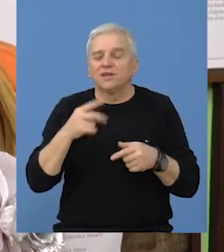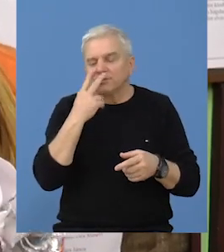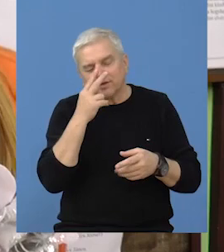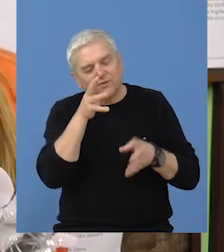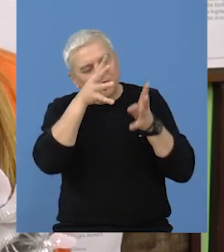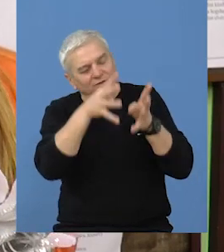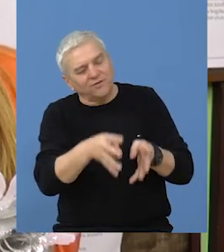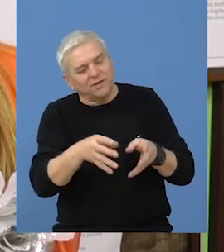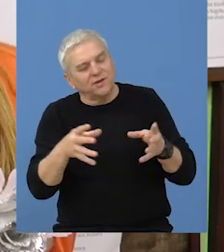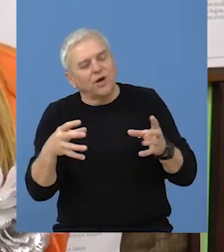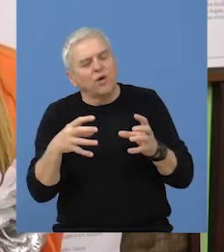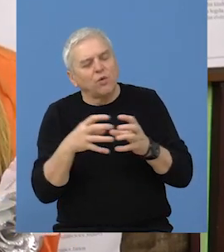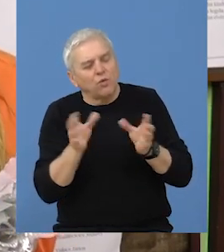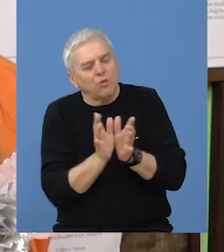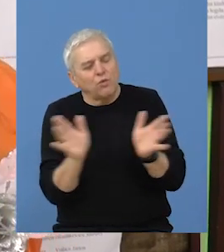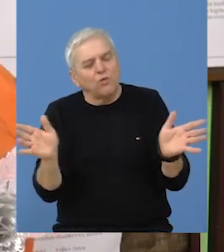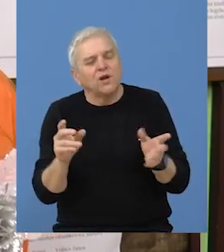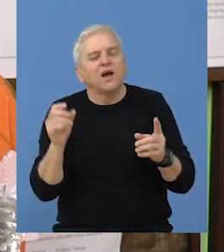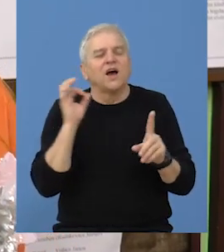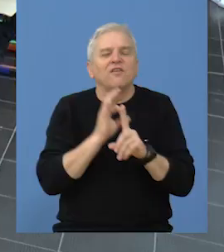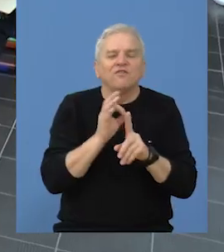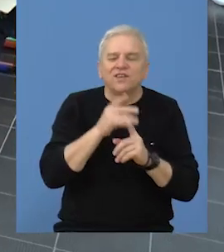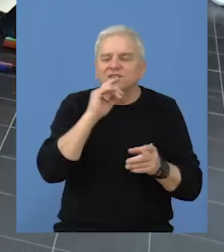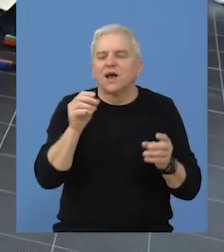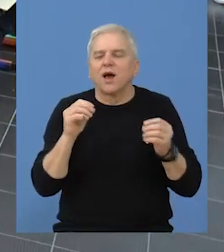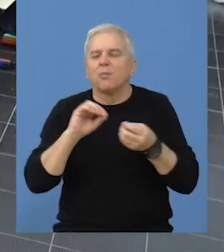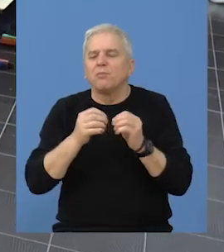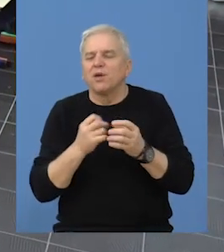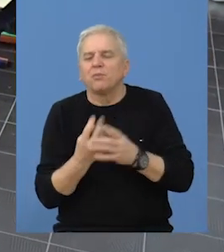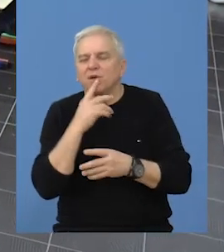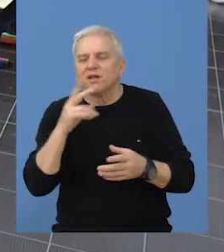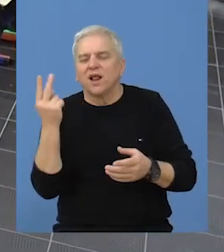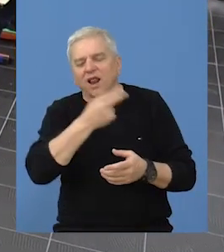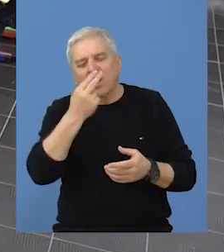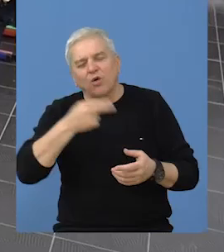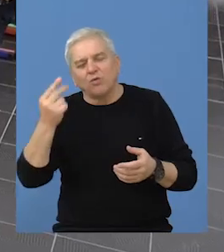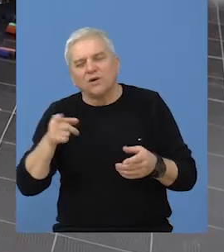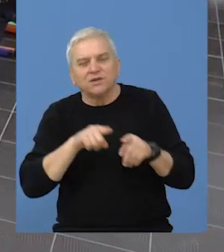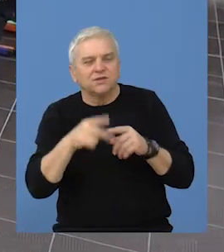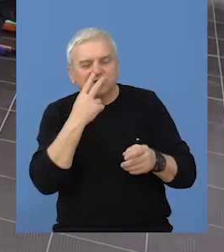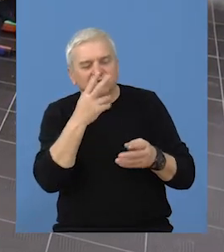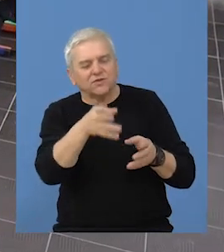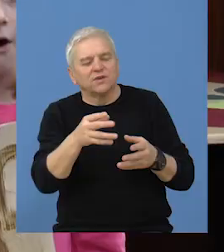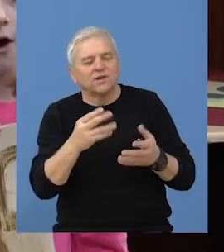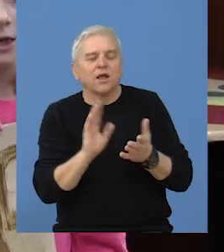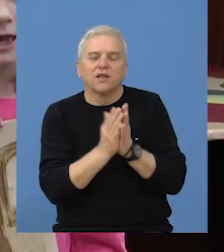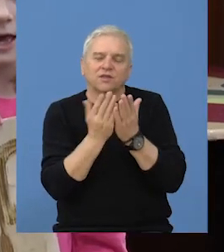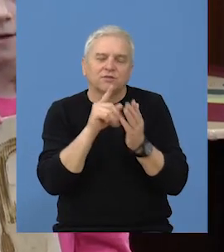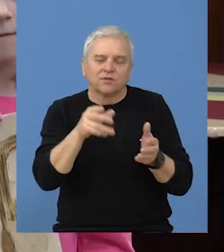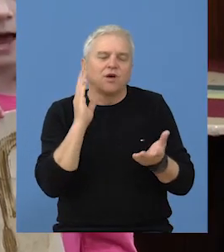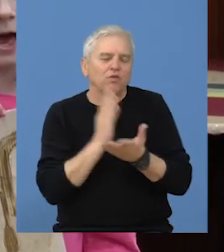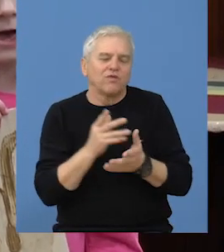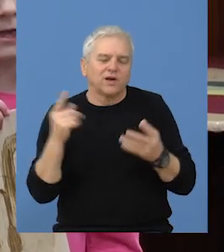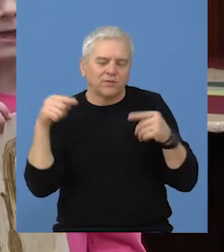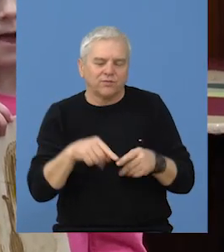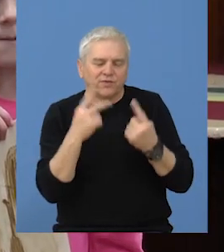posmatramo iz ugla fizičara, biologičara ili likovnog umetnika, naravno književnost je